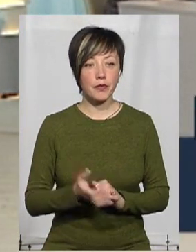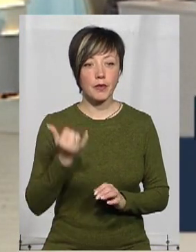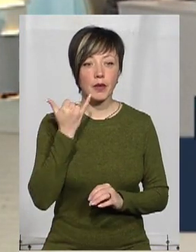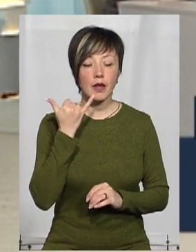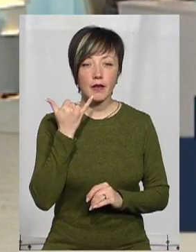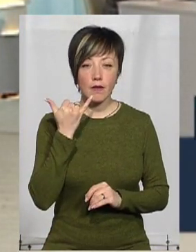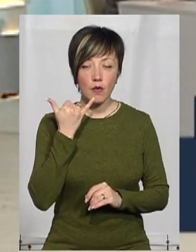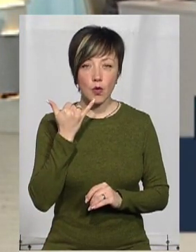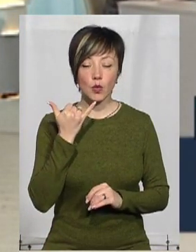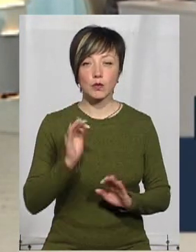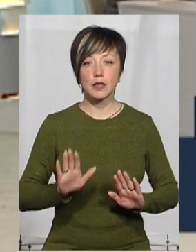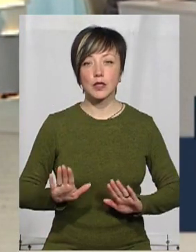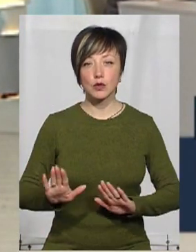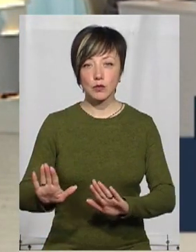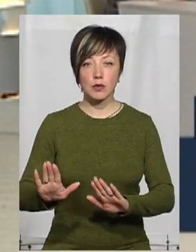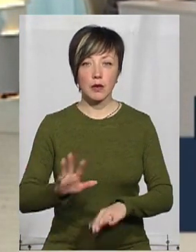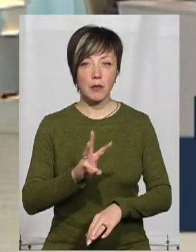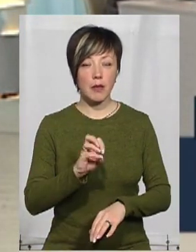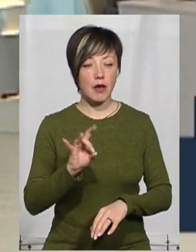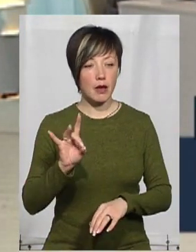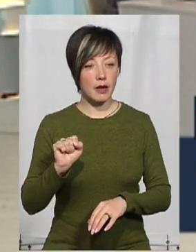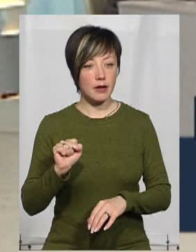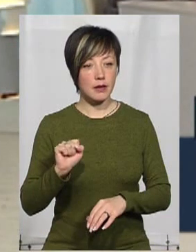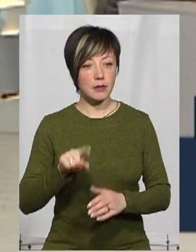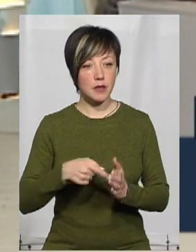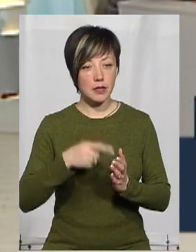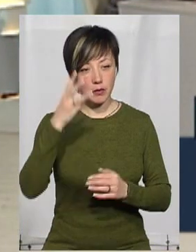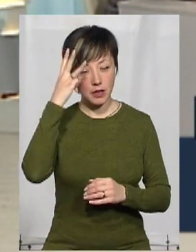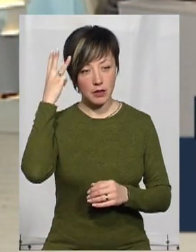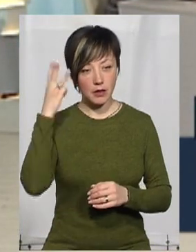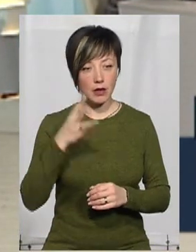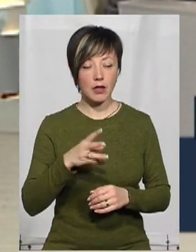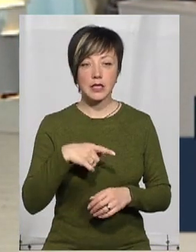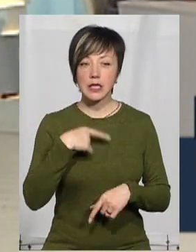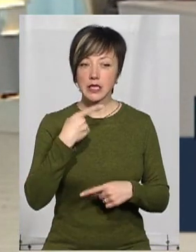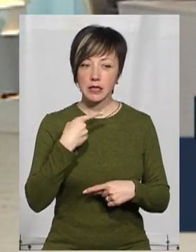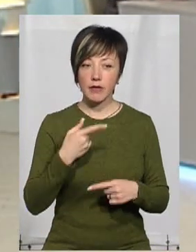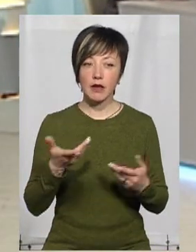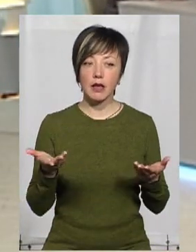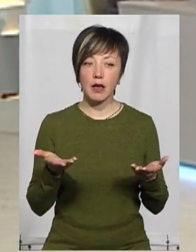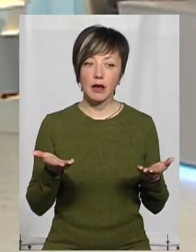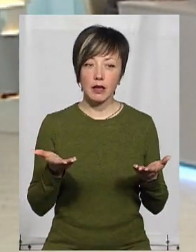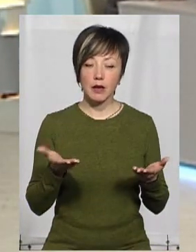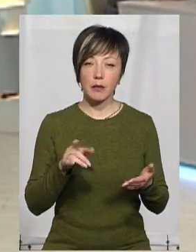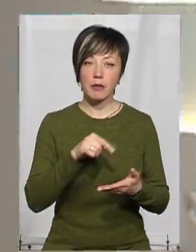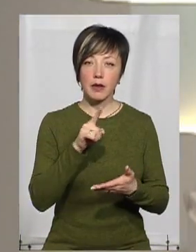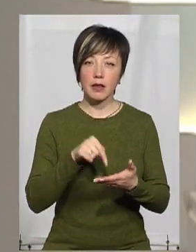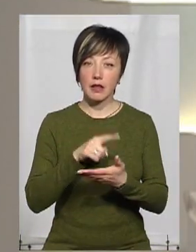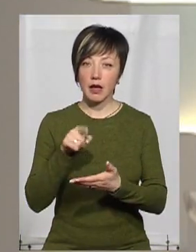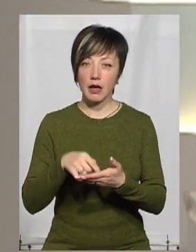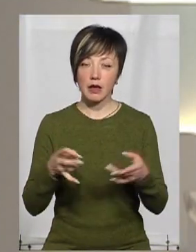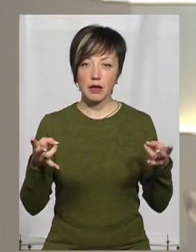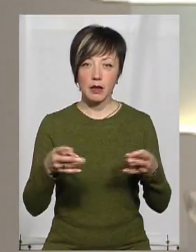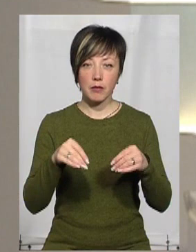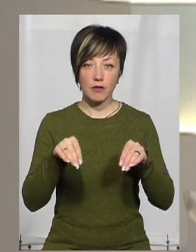Телефоном заступник мера міста Хмельницького Володимир Гончарук сказав, які питання треба